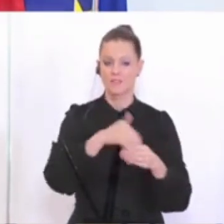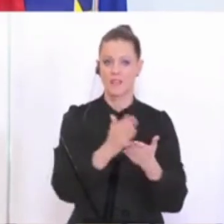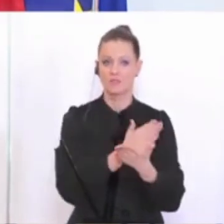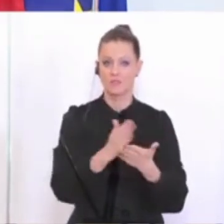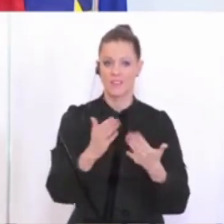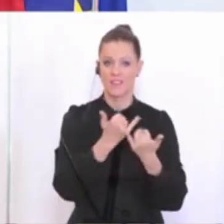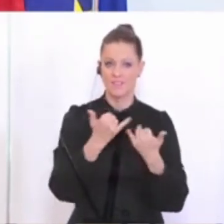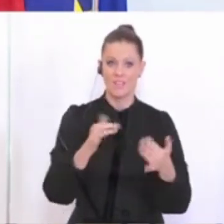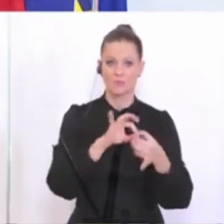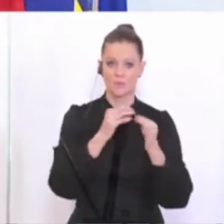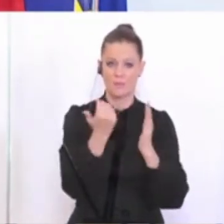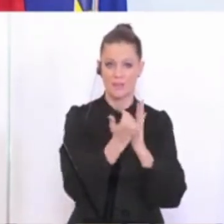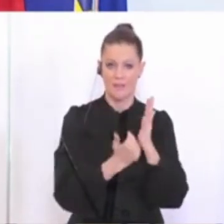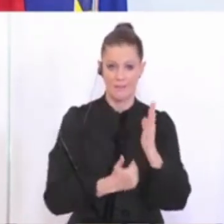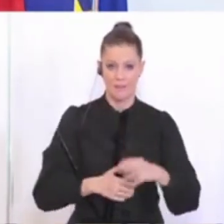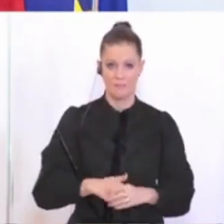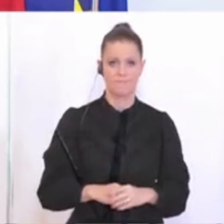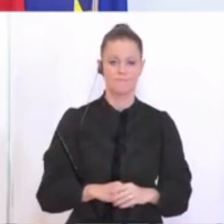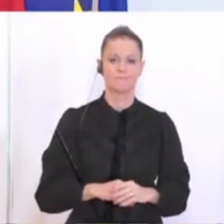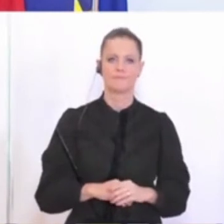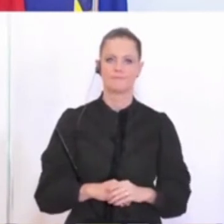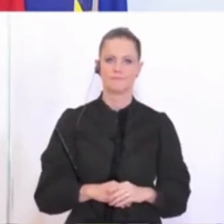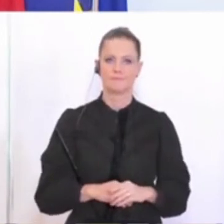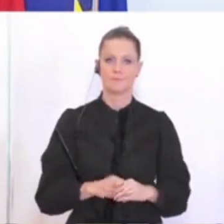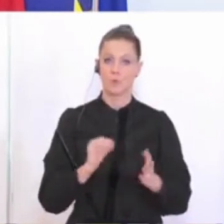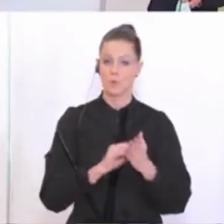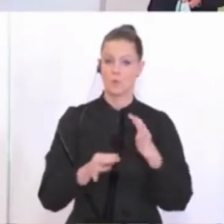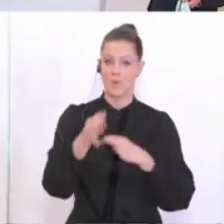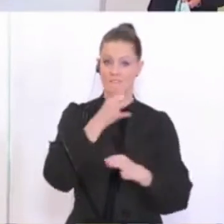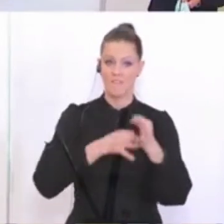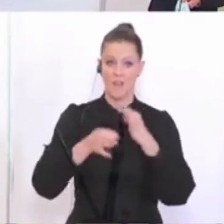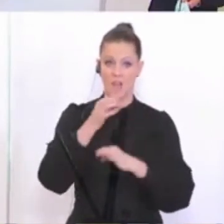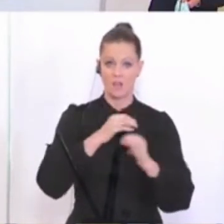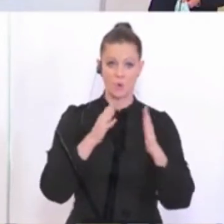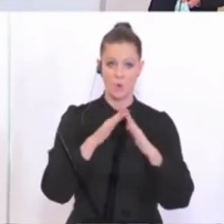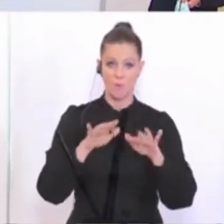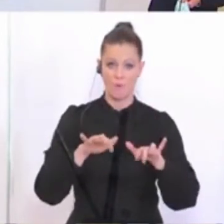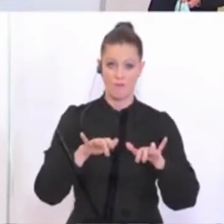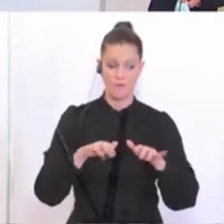im Zusammenhang mit den Regelungen treffen. Danke. Gibt es noch Fragen aus dem Homeoffice?